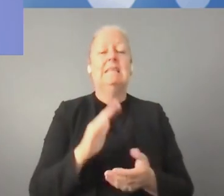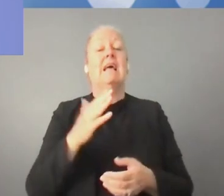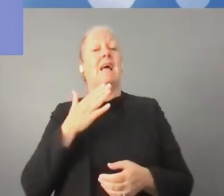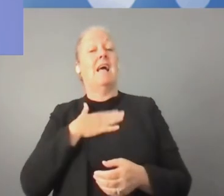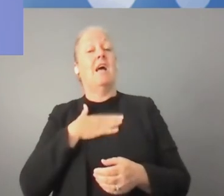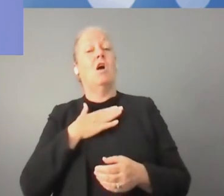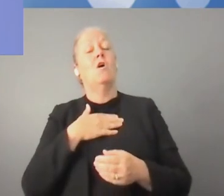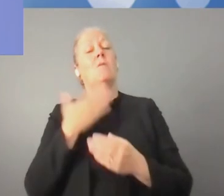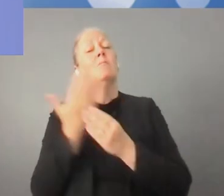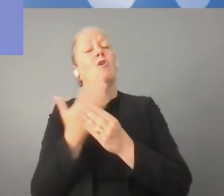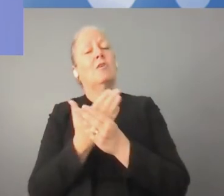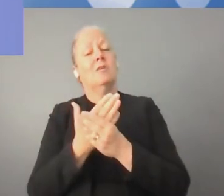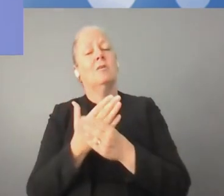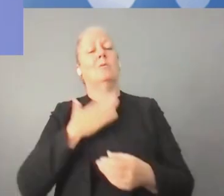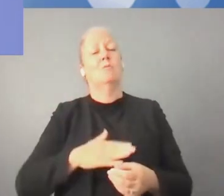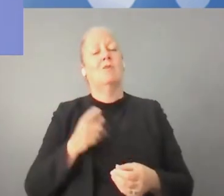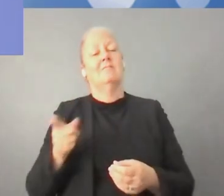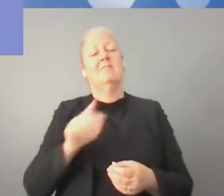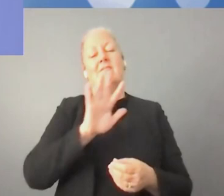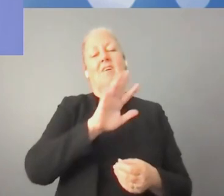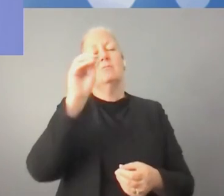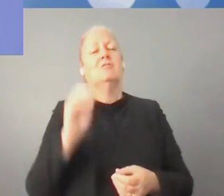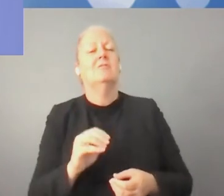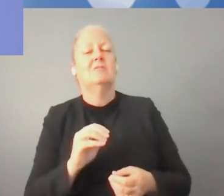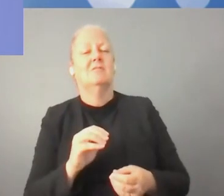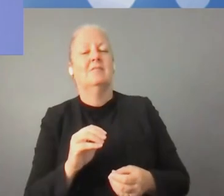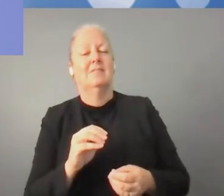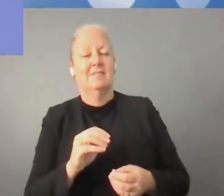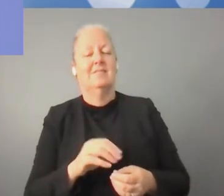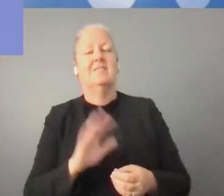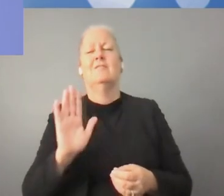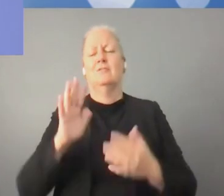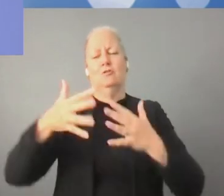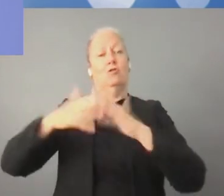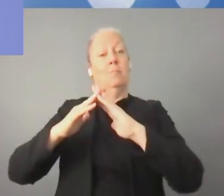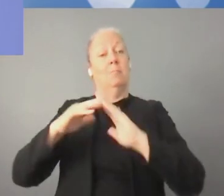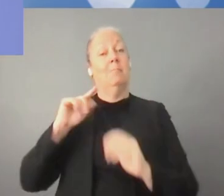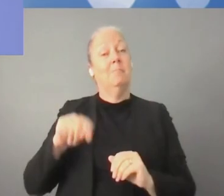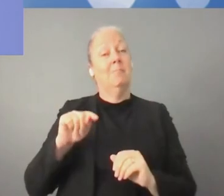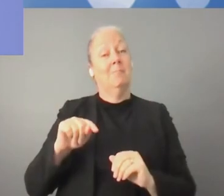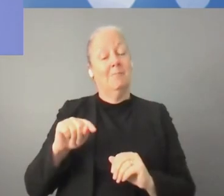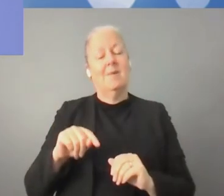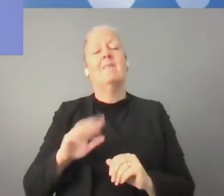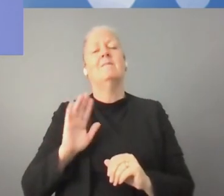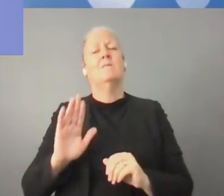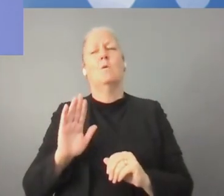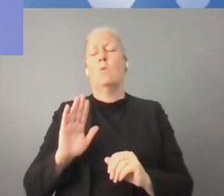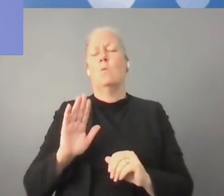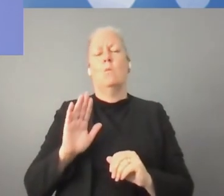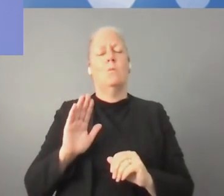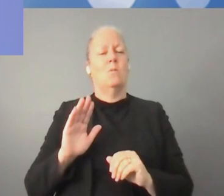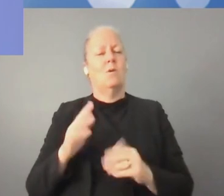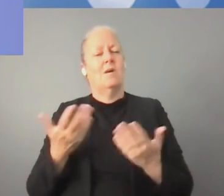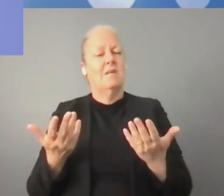وارتباطاً بما نحاول أن نضمن هذا الدعم